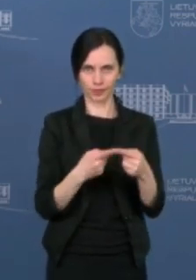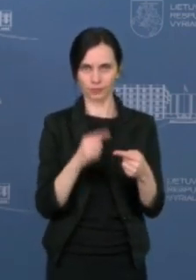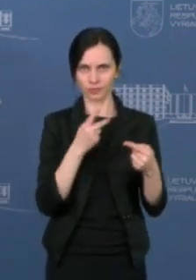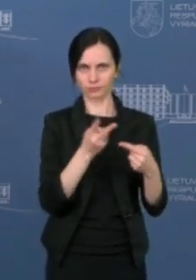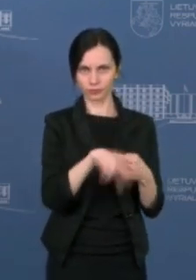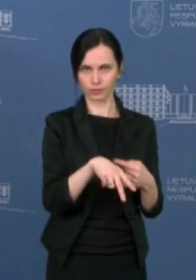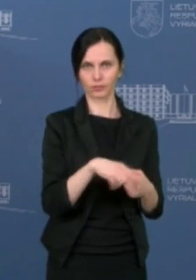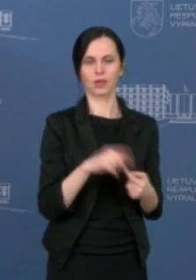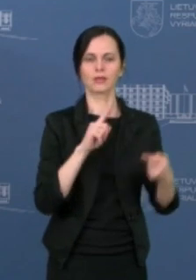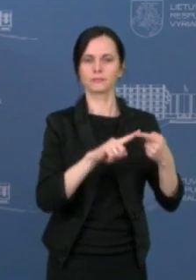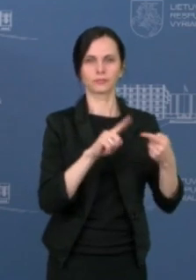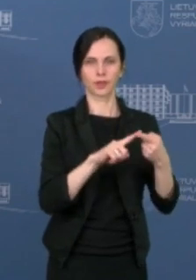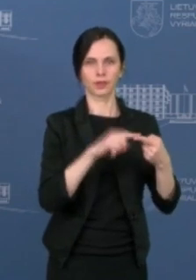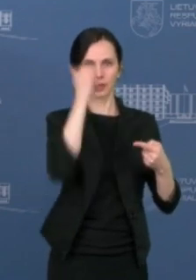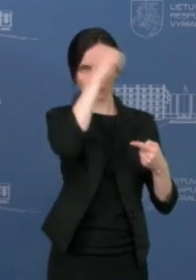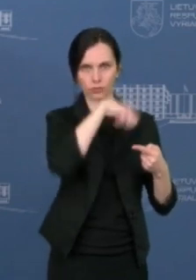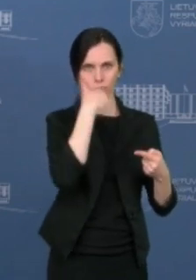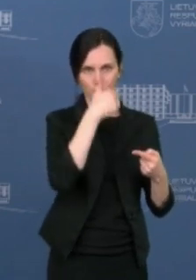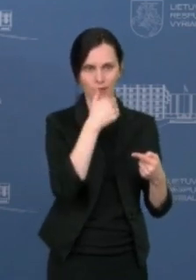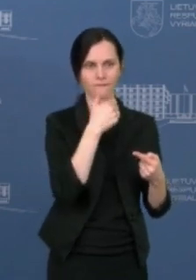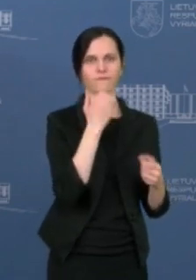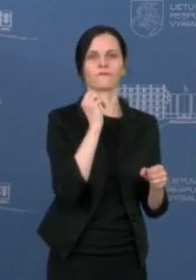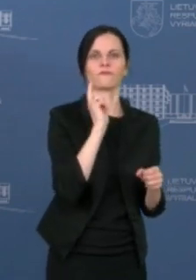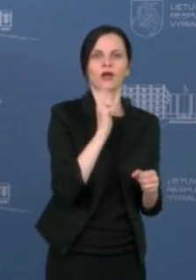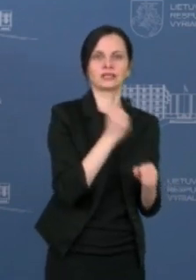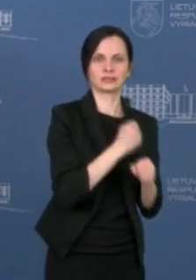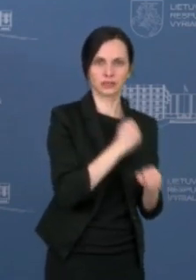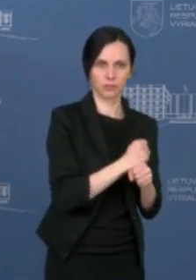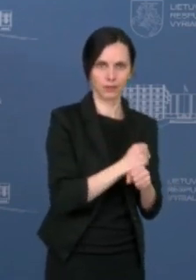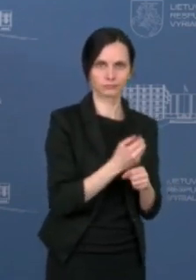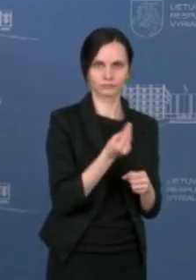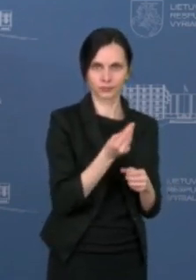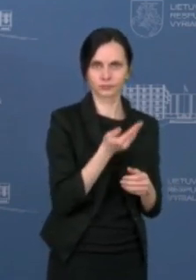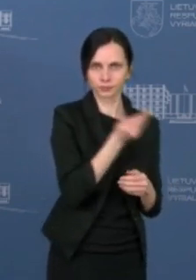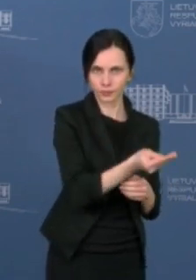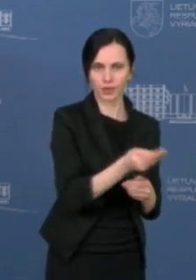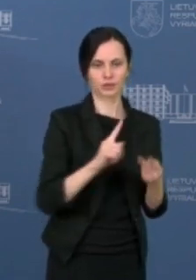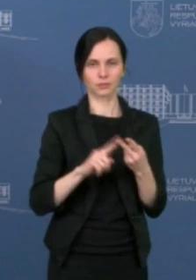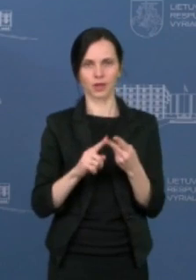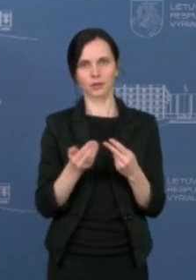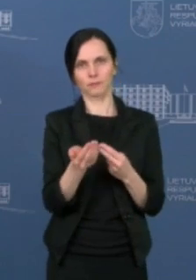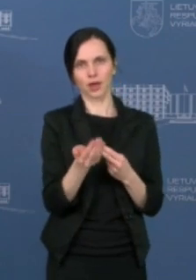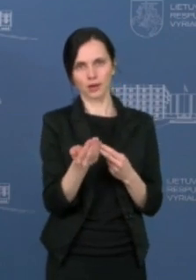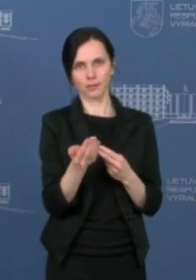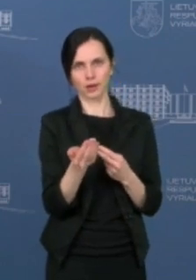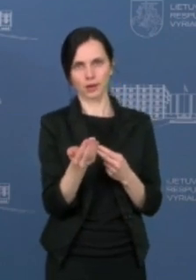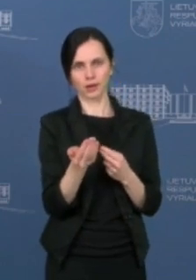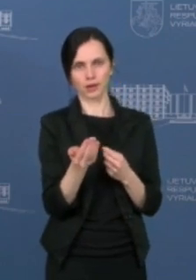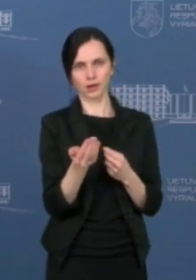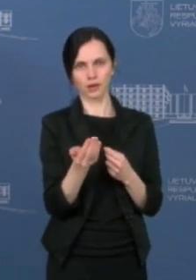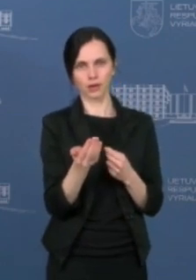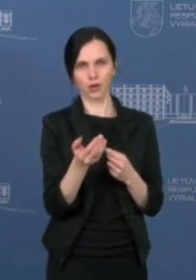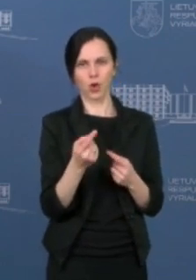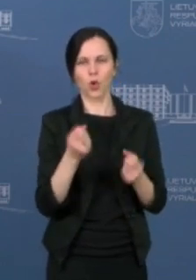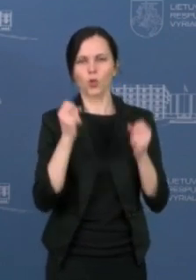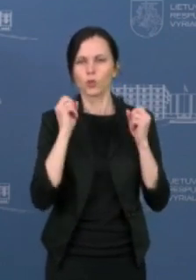yra pagalba individualiai dirbantiems. Ir taip pat subsidijos labiausiai ypatingai